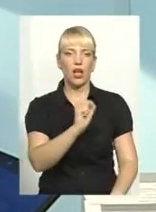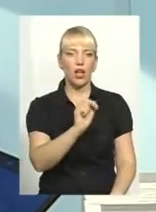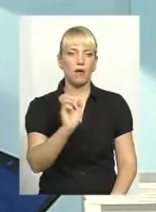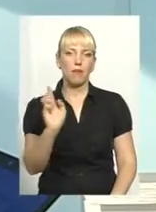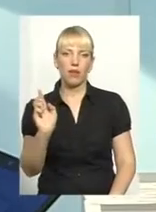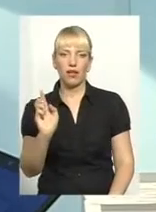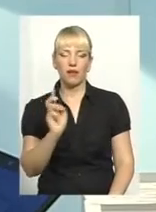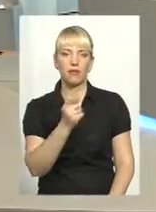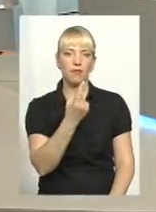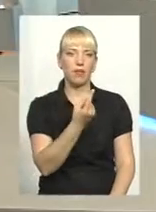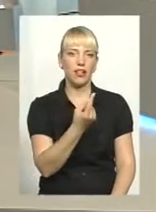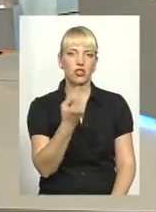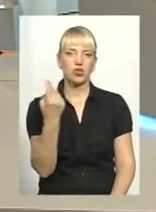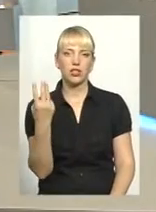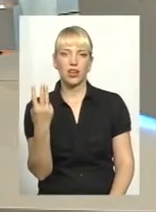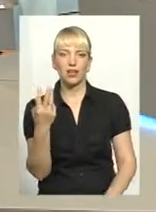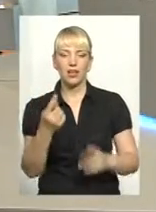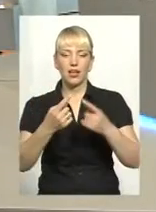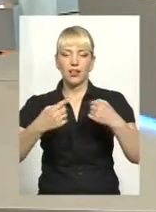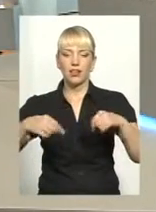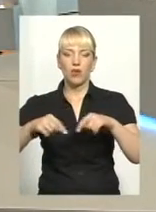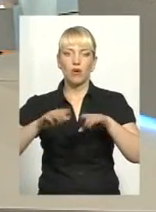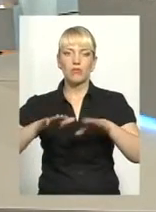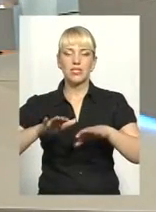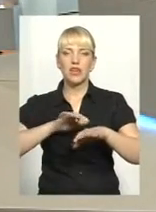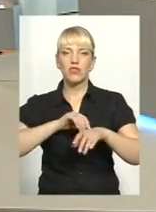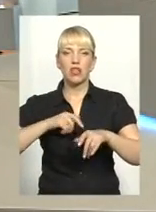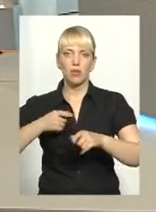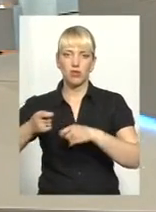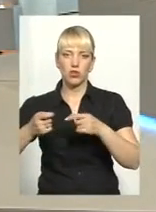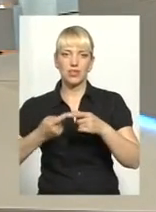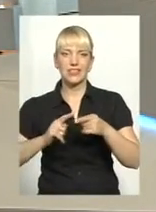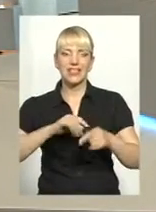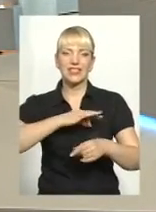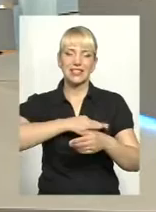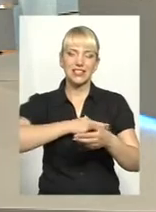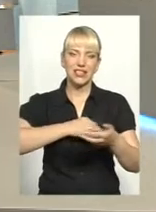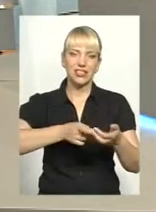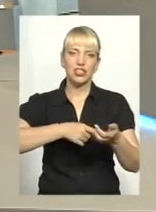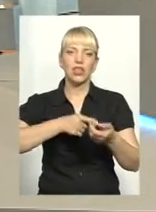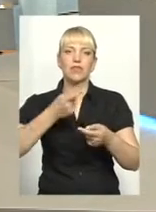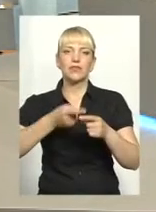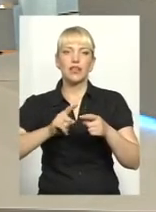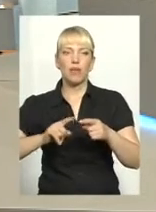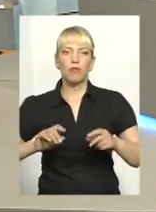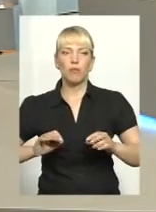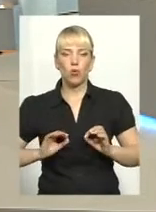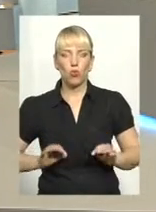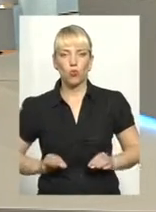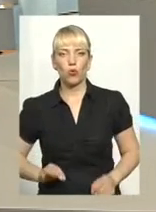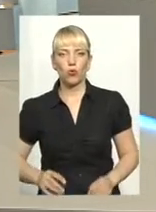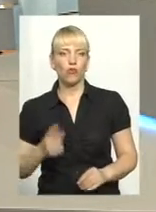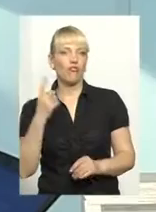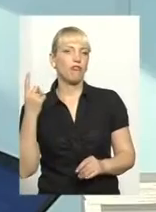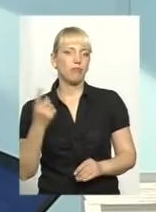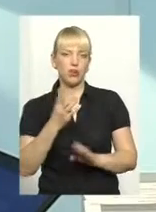місцевого самоврядування, слідчі, прокурори, тобто вони будуть перевірятися в першу чергу, також в першу